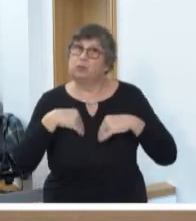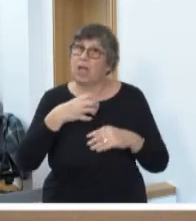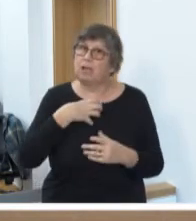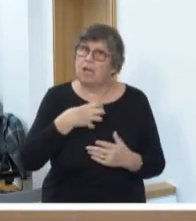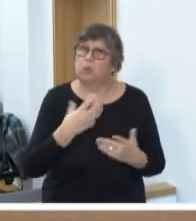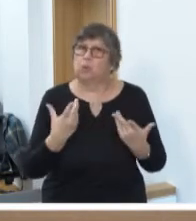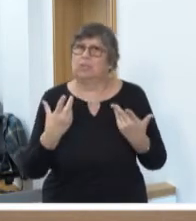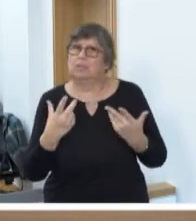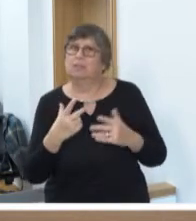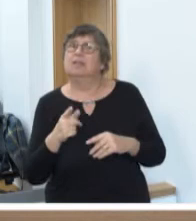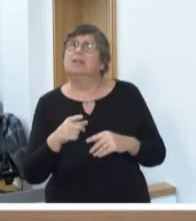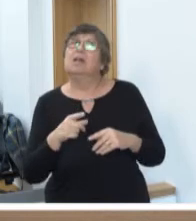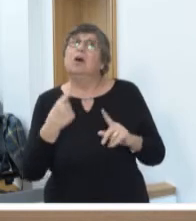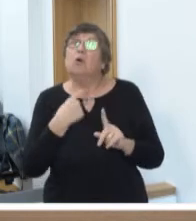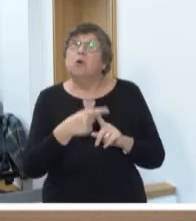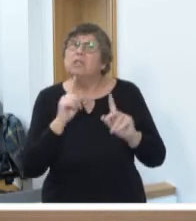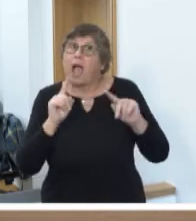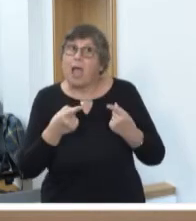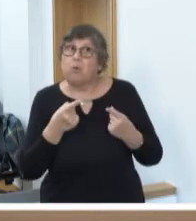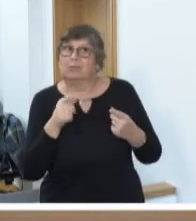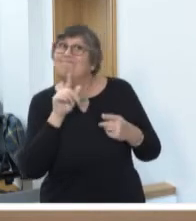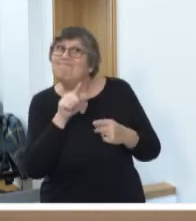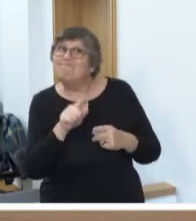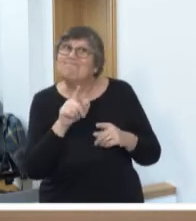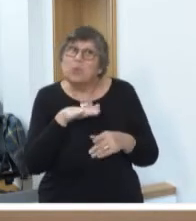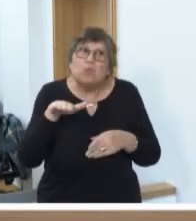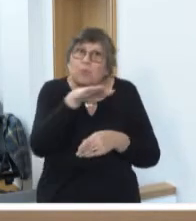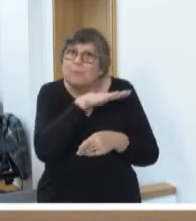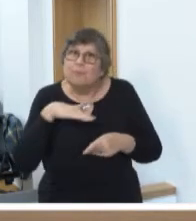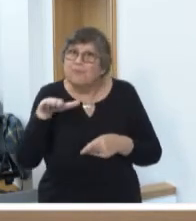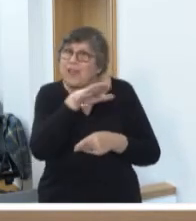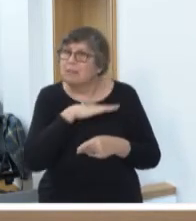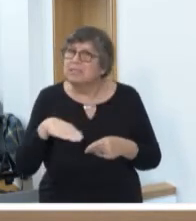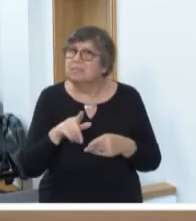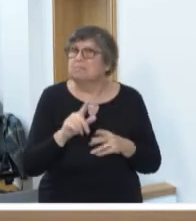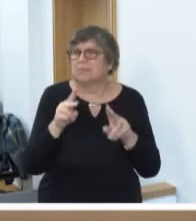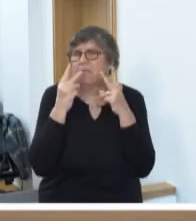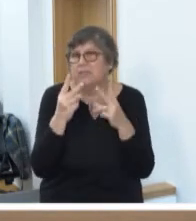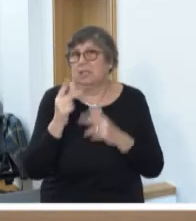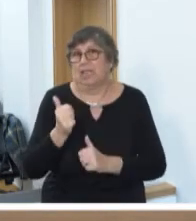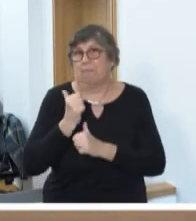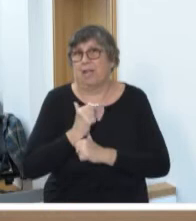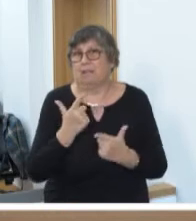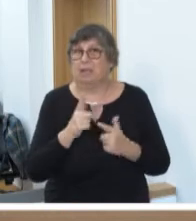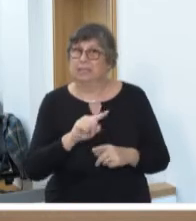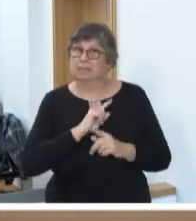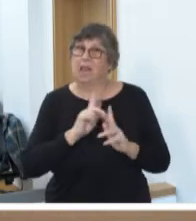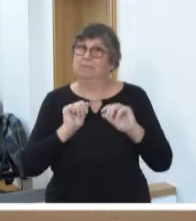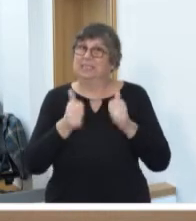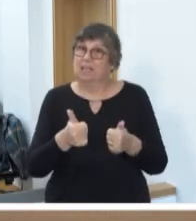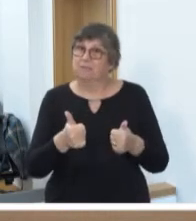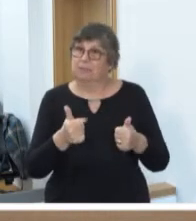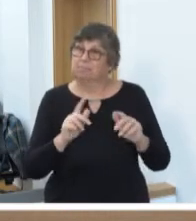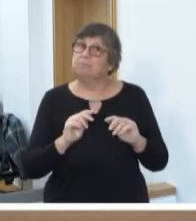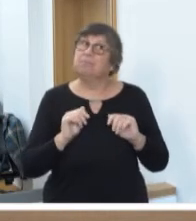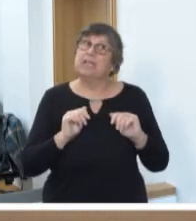den psychischen Erkrankungen und deren Umfeld, einen unverzichtbaren Beitrag dar. Selbsthilfe trägt dazu bei,